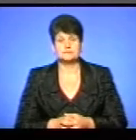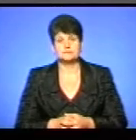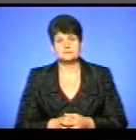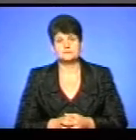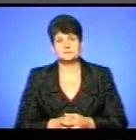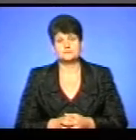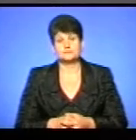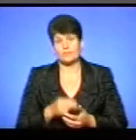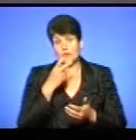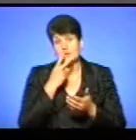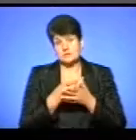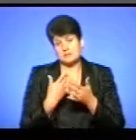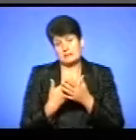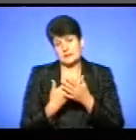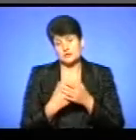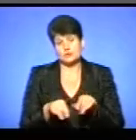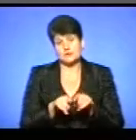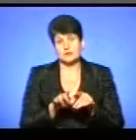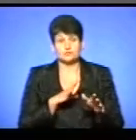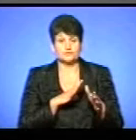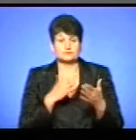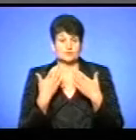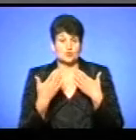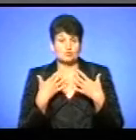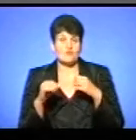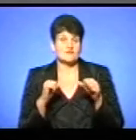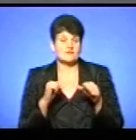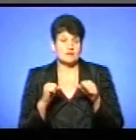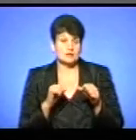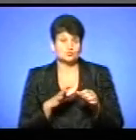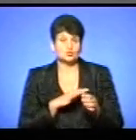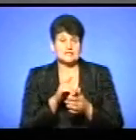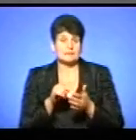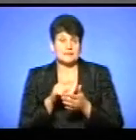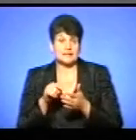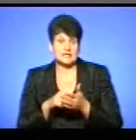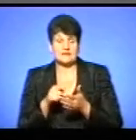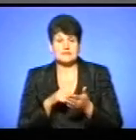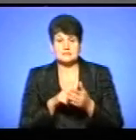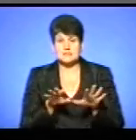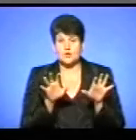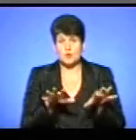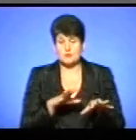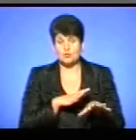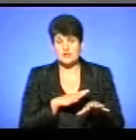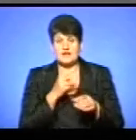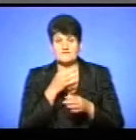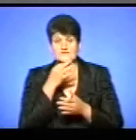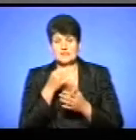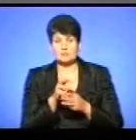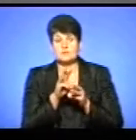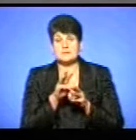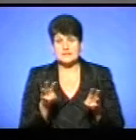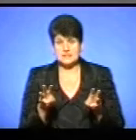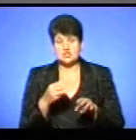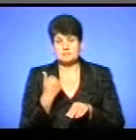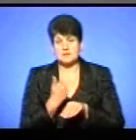Ось бачимо, приблизно так відбувався діалог з владою, тобто були запитання від міських голів і була відповідь міністрів чи прем'єр